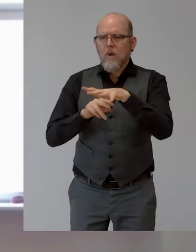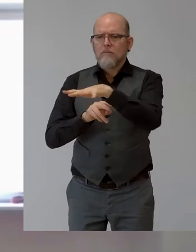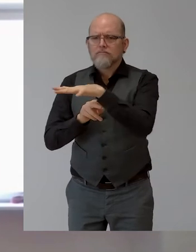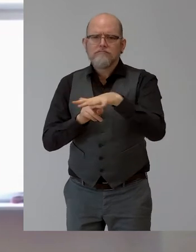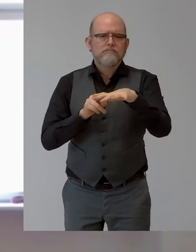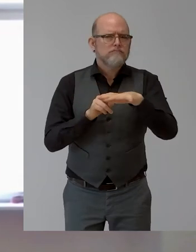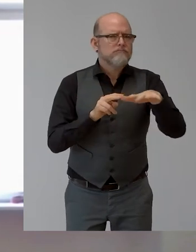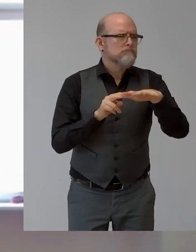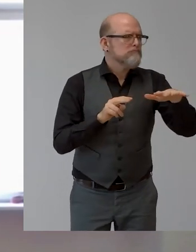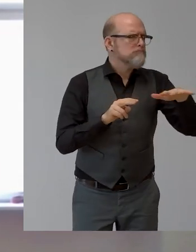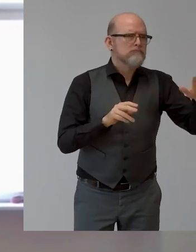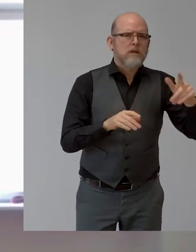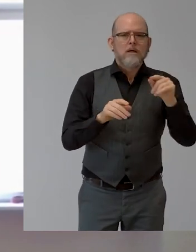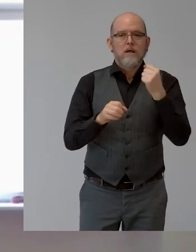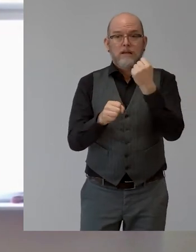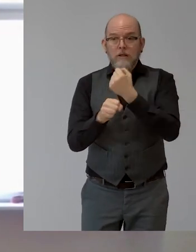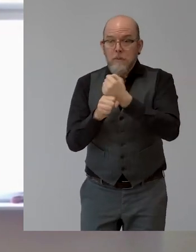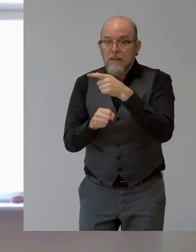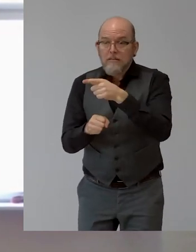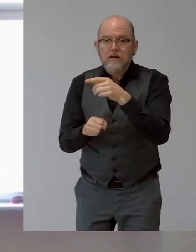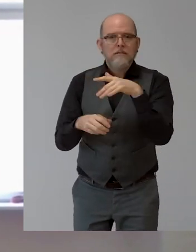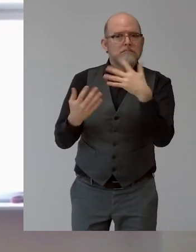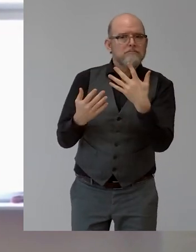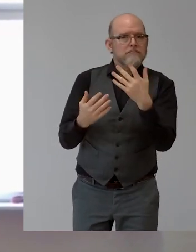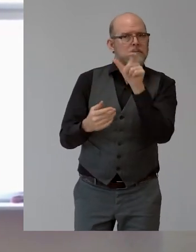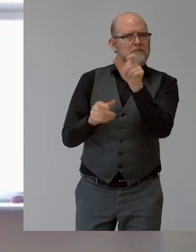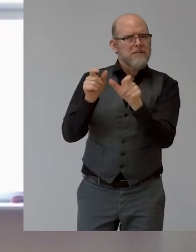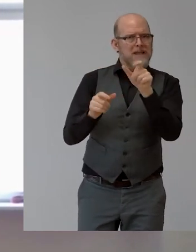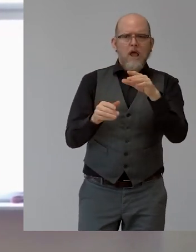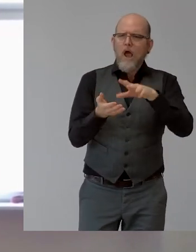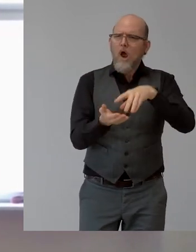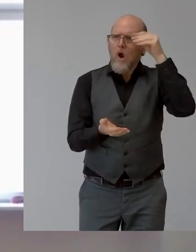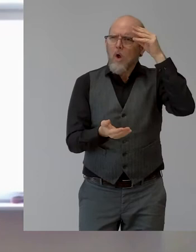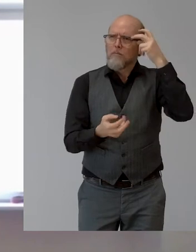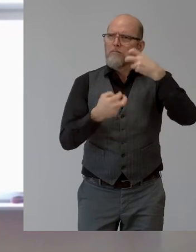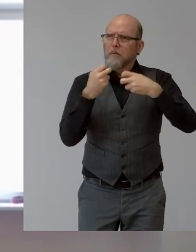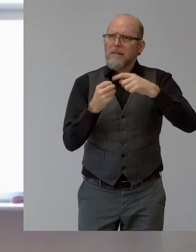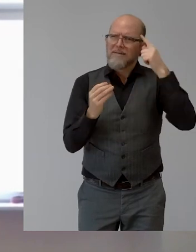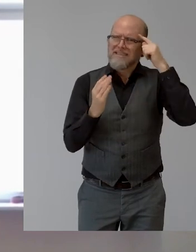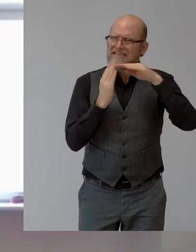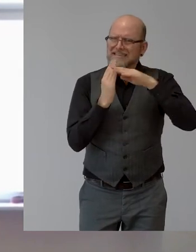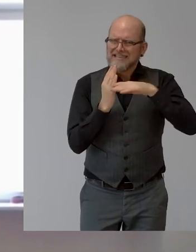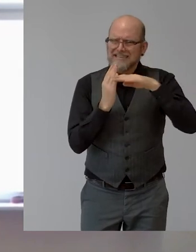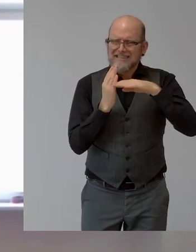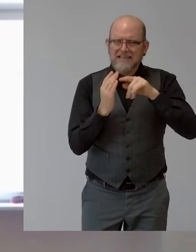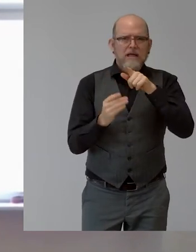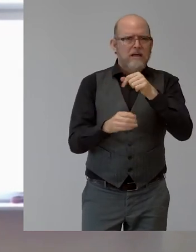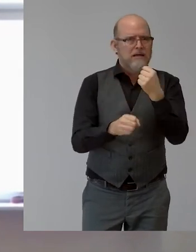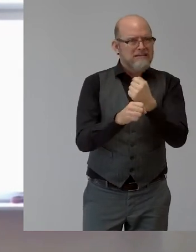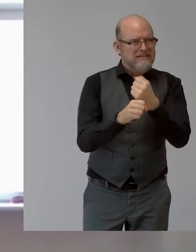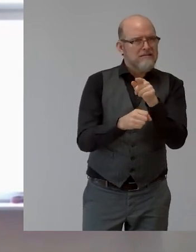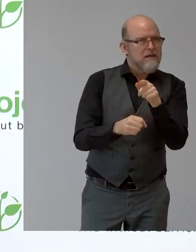Menschen mit Lernschwierigkeiten, die jetzt eben nicht in Beschäftigungsverhältnissen stehen, sondern in Werkstätten tätig sind.